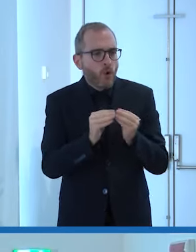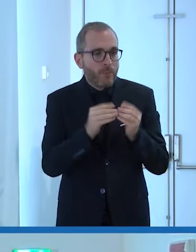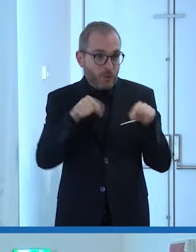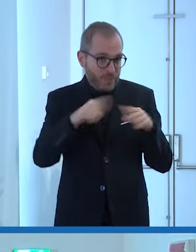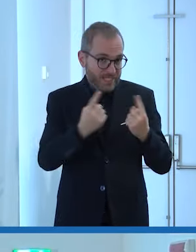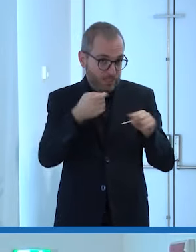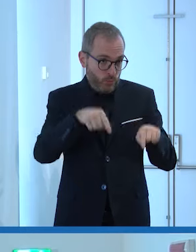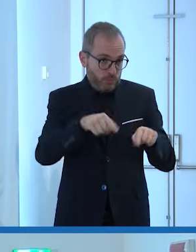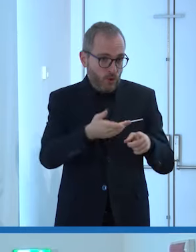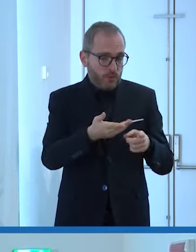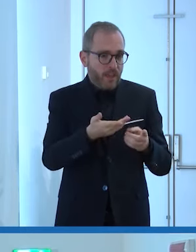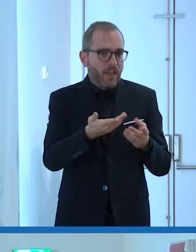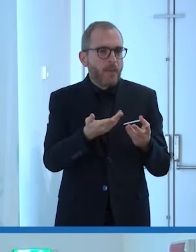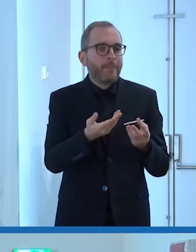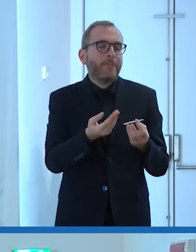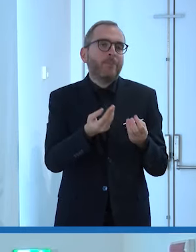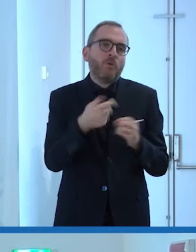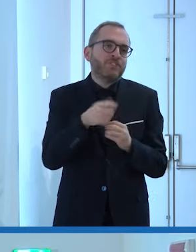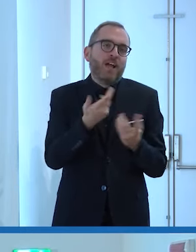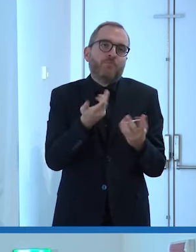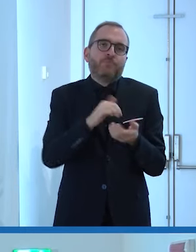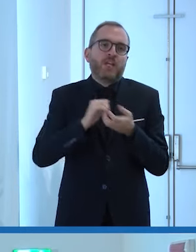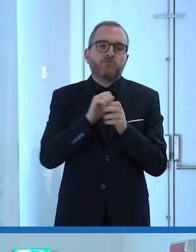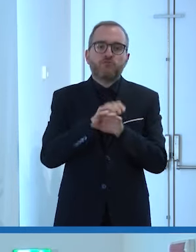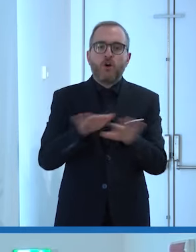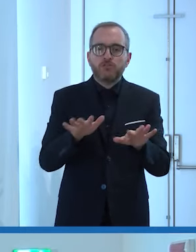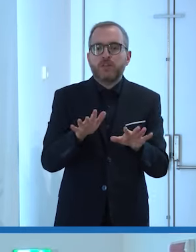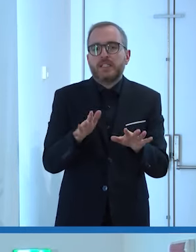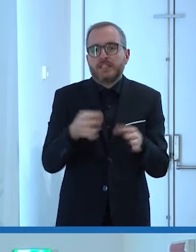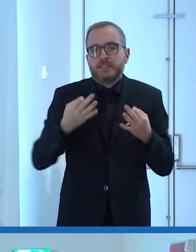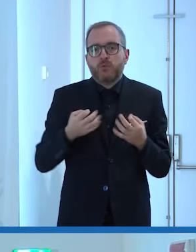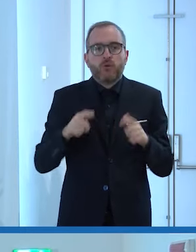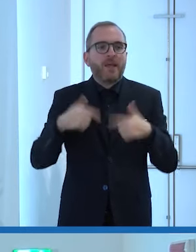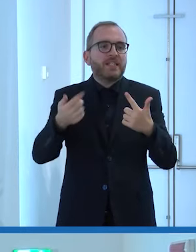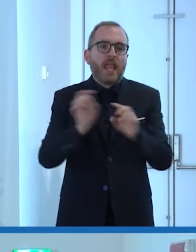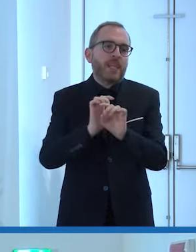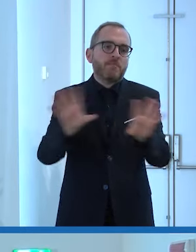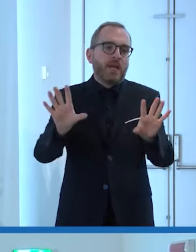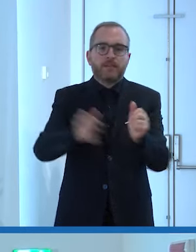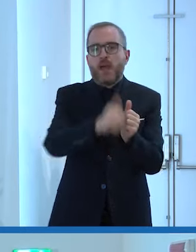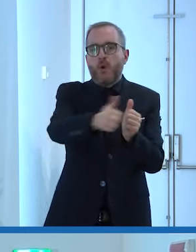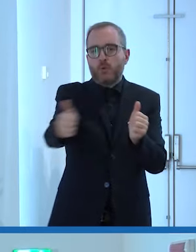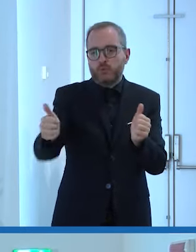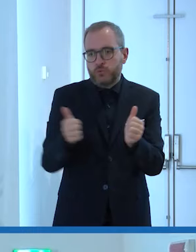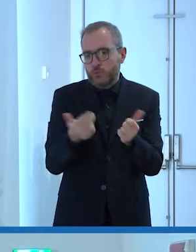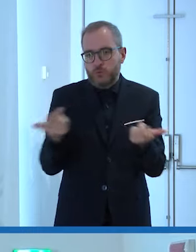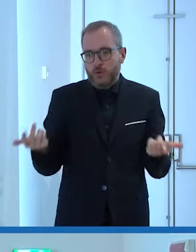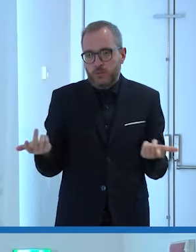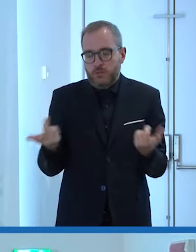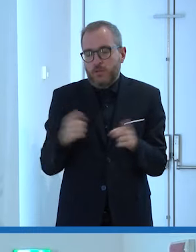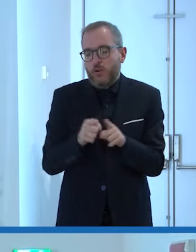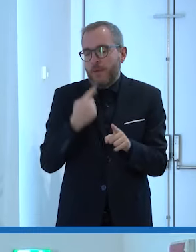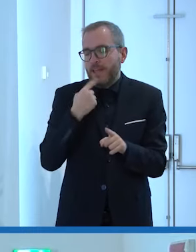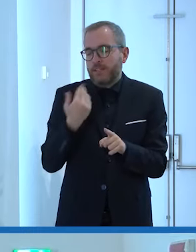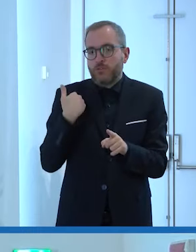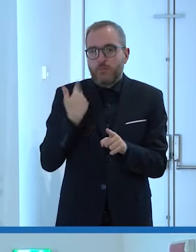perché come dire i social danno un'immensa libertà individuale cioè è stato detto anche prima ogni